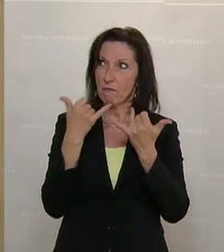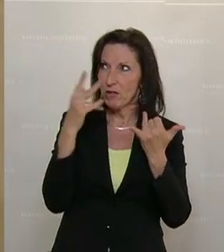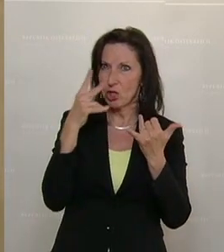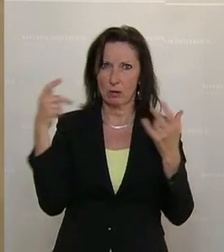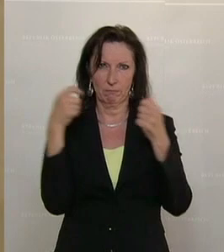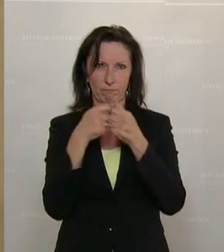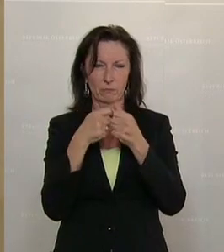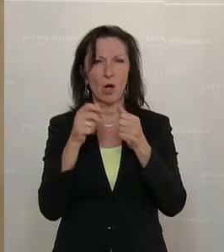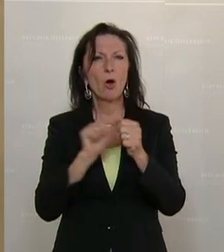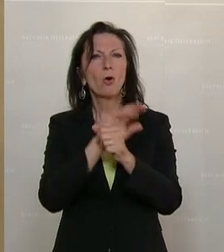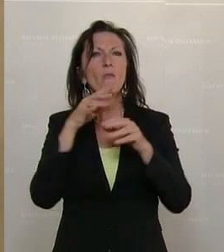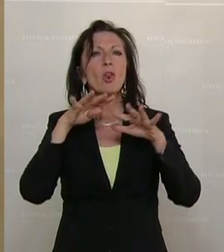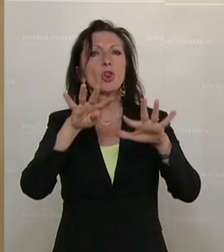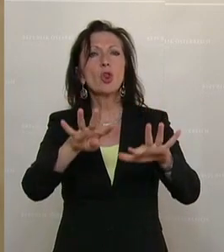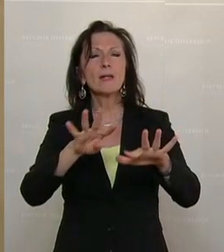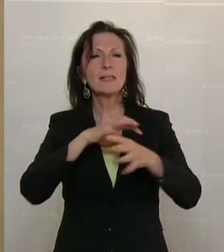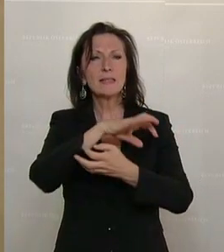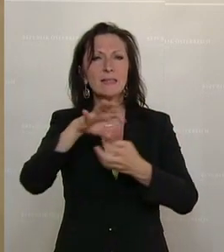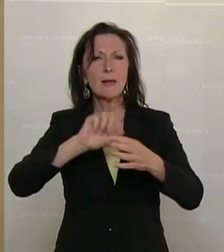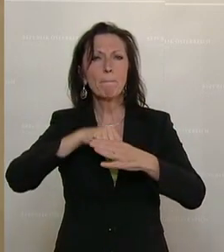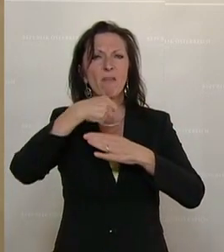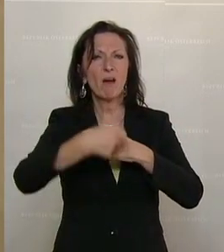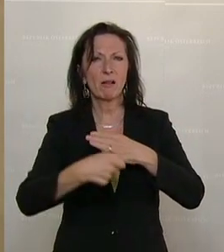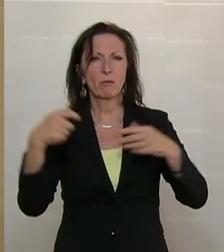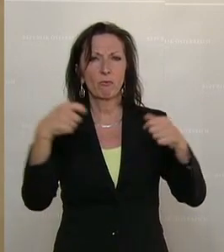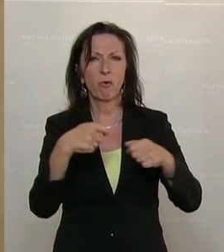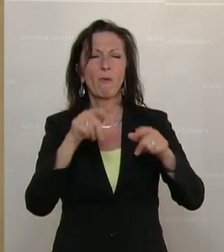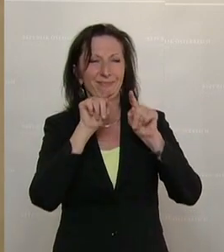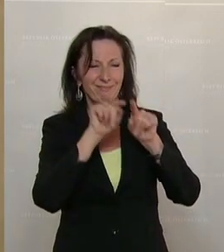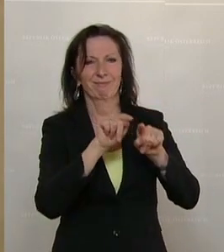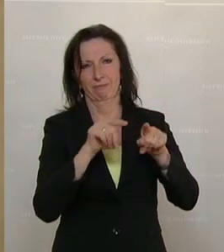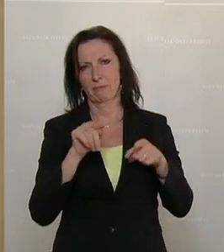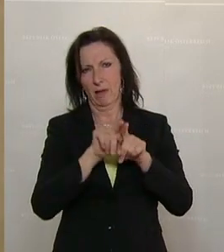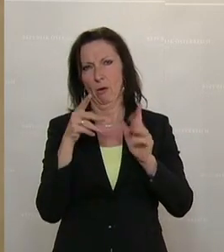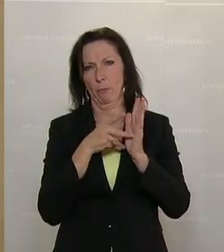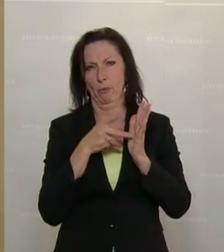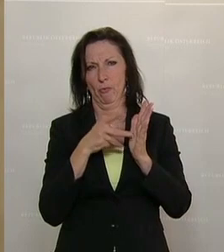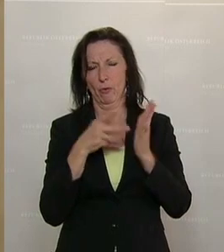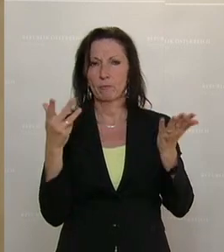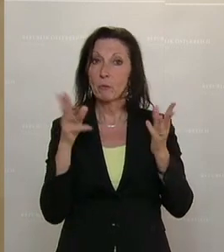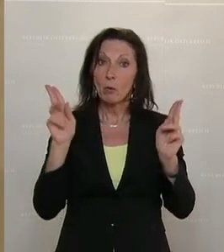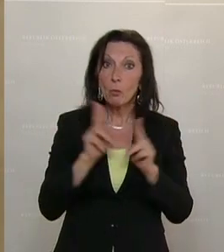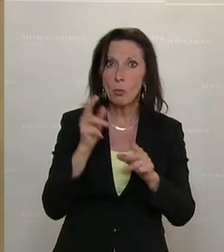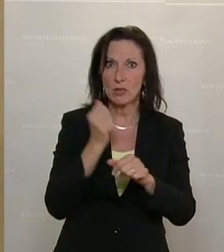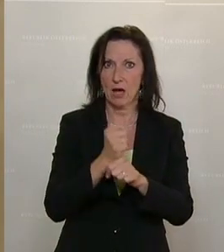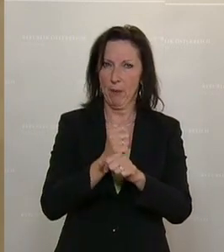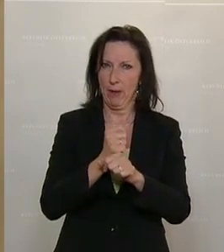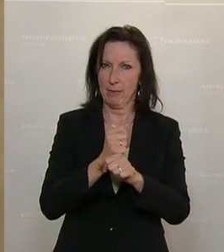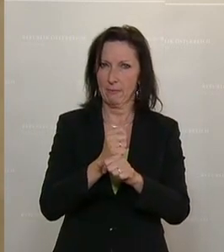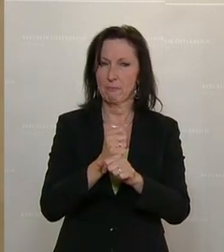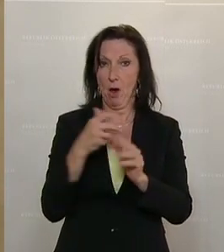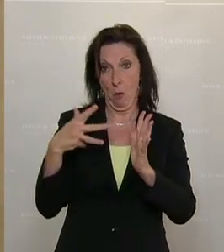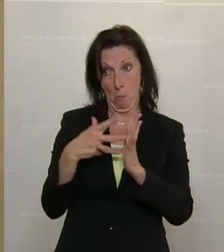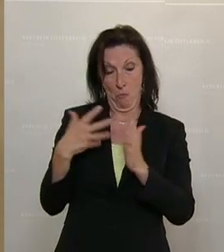-Krisenbewältigungsfonds wird ebenfalls geprüft. Die Kurzarbeitshilfe, da ist die